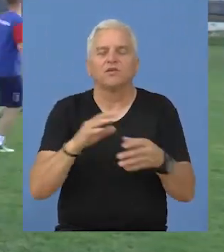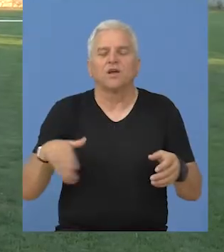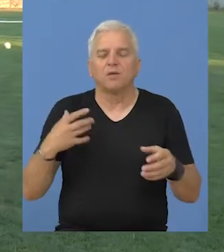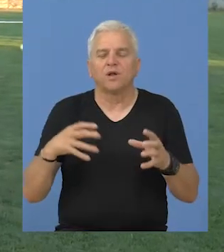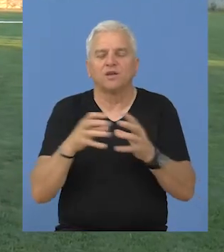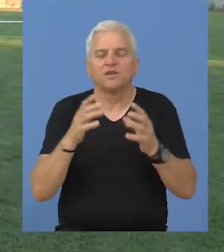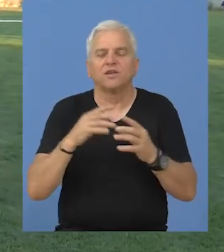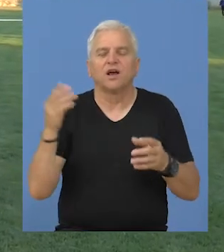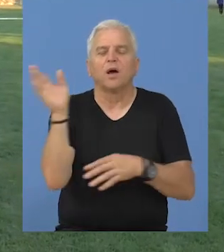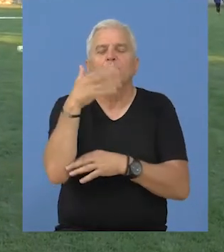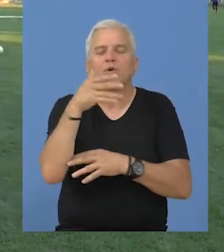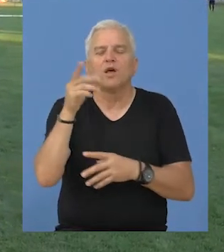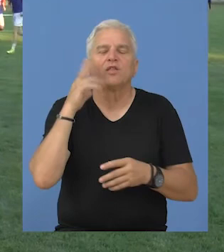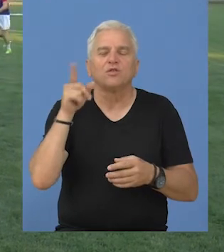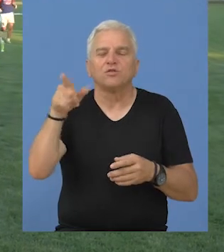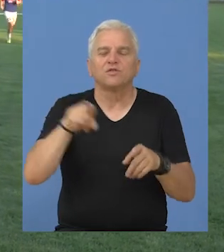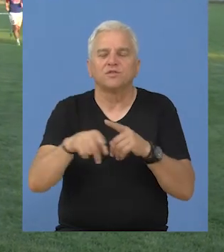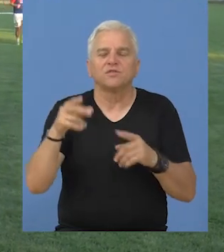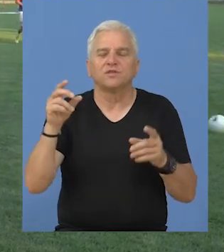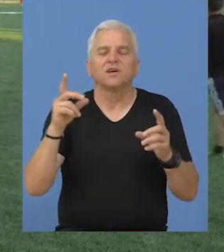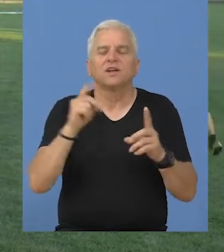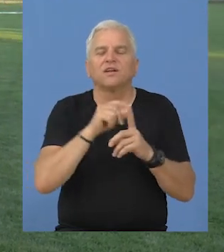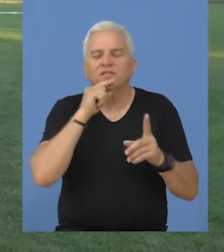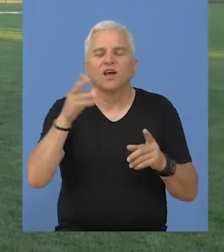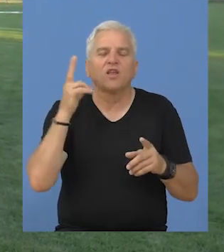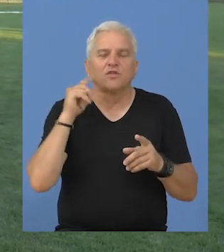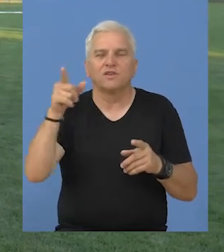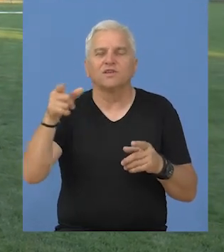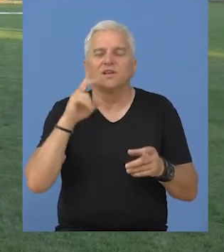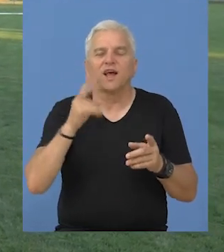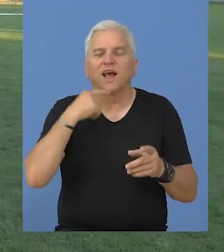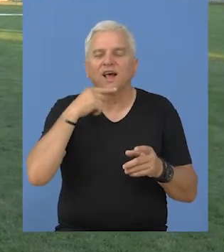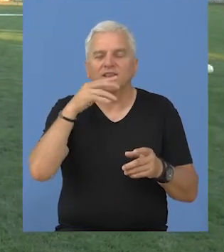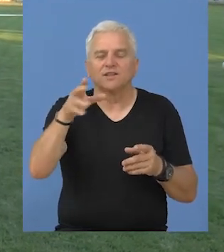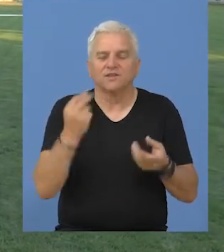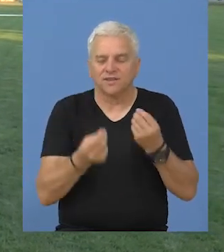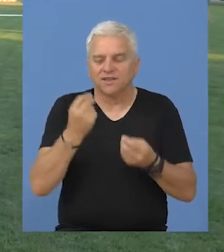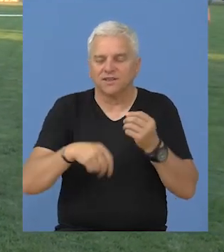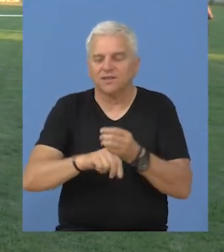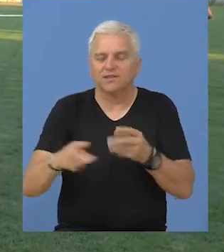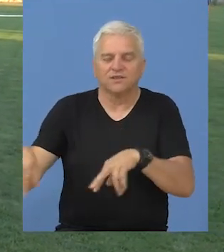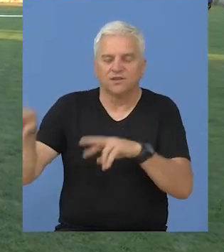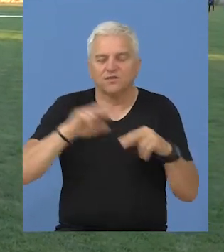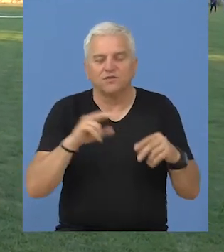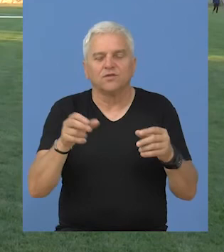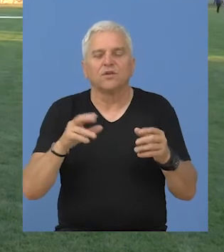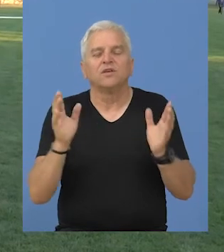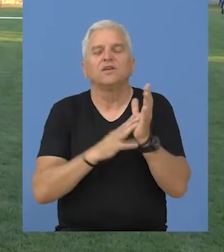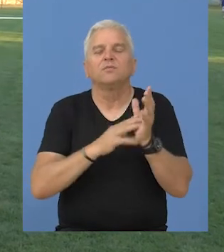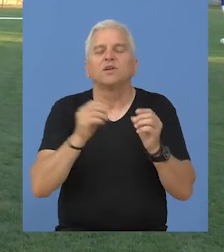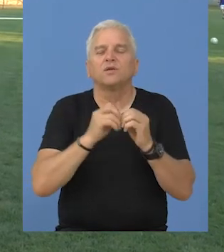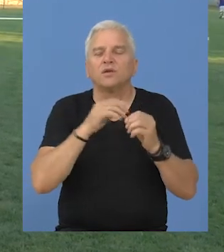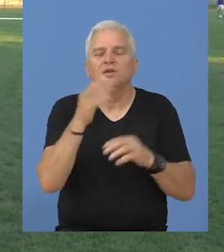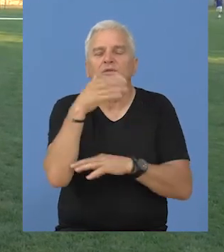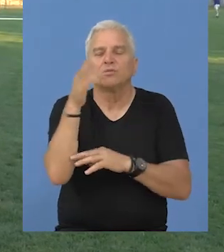On je također predvodio i mlađe kategorije proletera iz Novog Sada kao i iz RFK Novi Sad. Kada je reč o igračkom kadru, u klub su